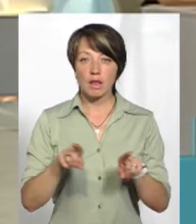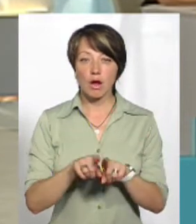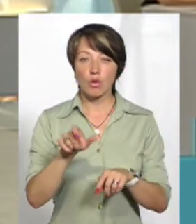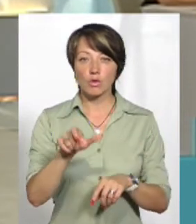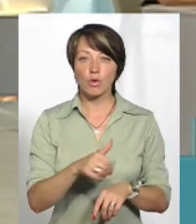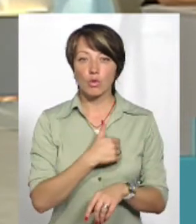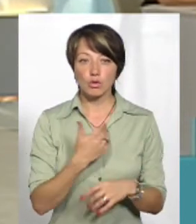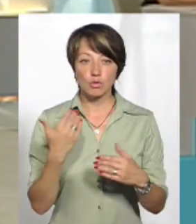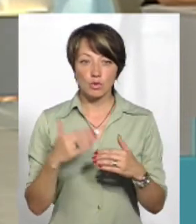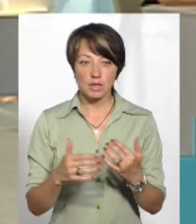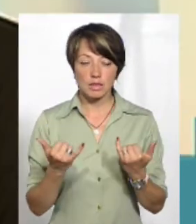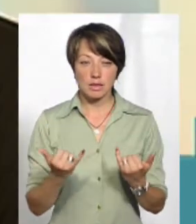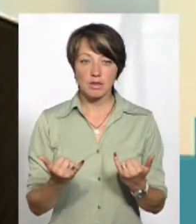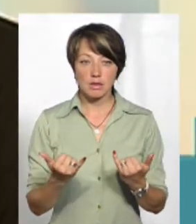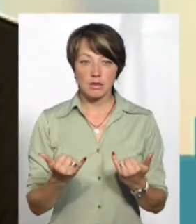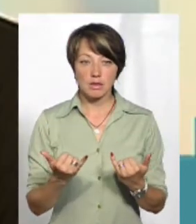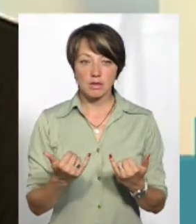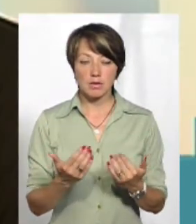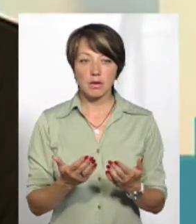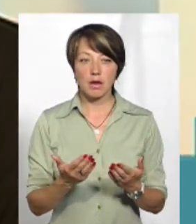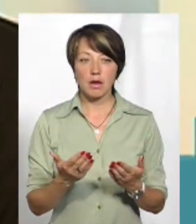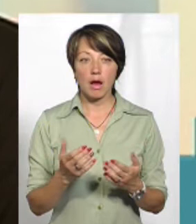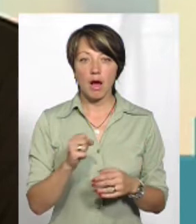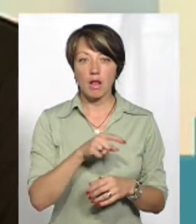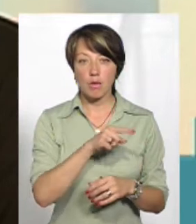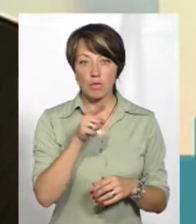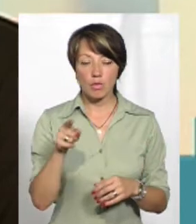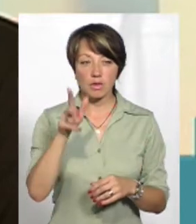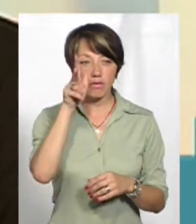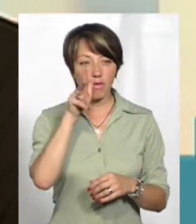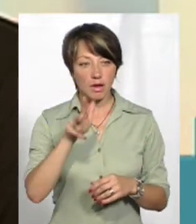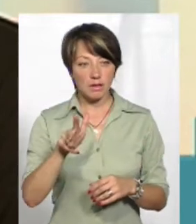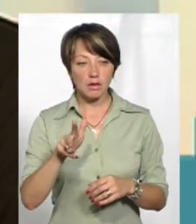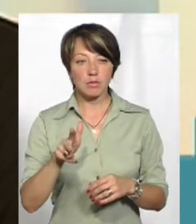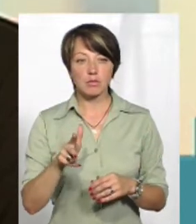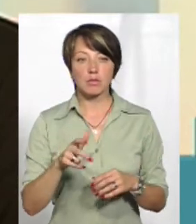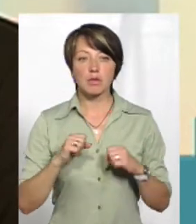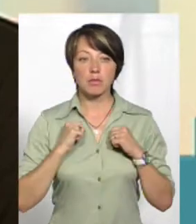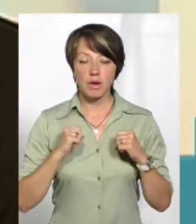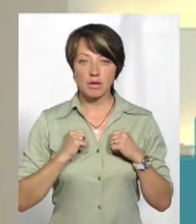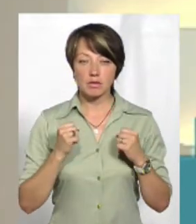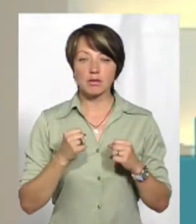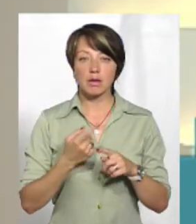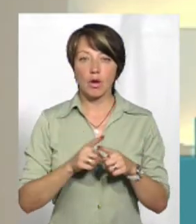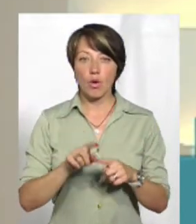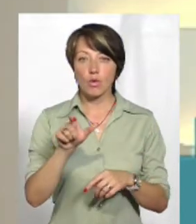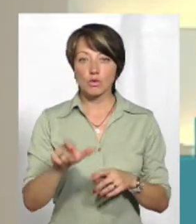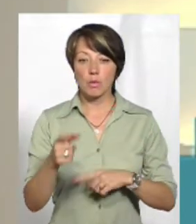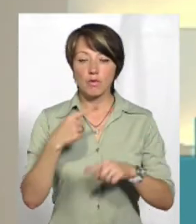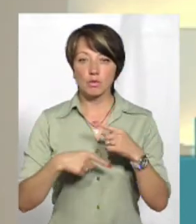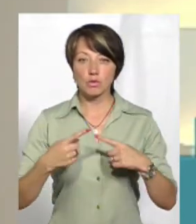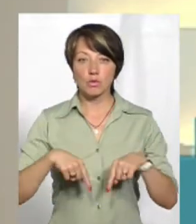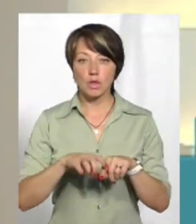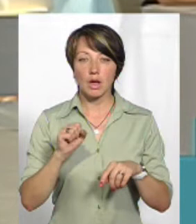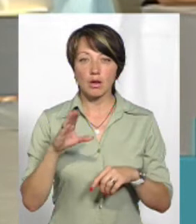що людина хоче вже, так як ми переважно хочемо. Але напротяг зі квартала ми питаємося. Тобто особи, які прийшли з зони